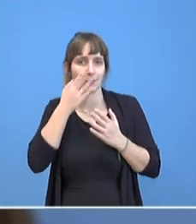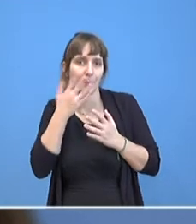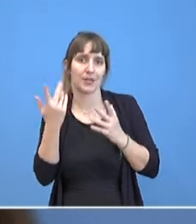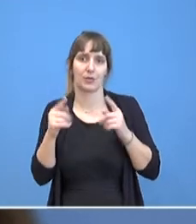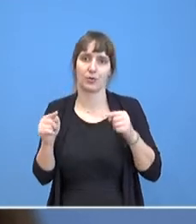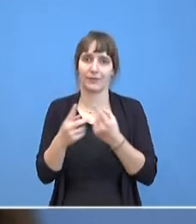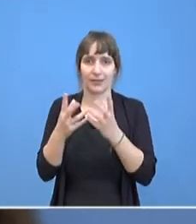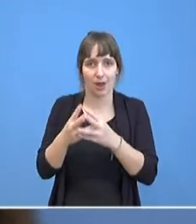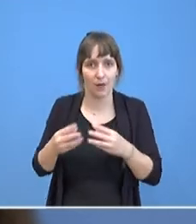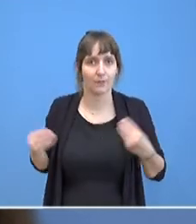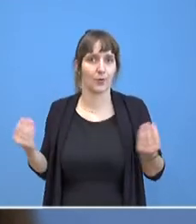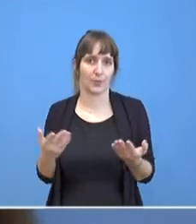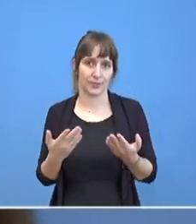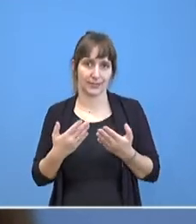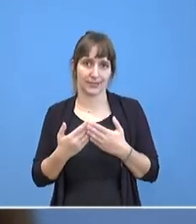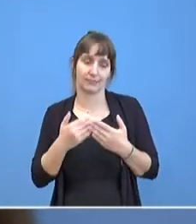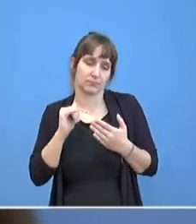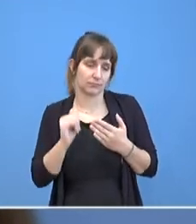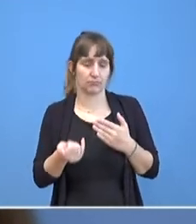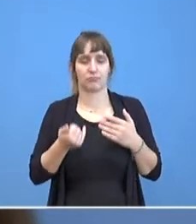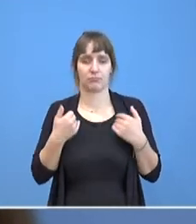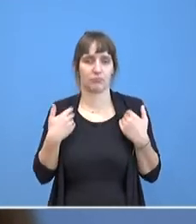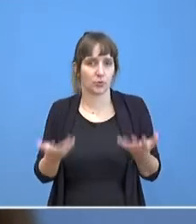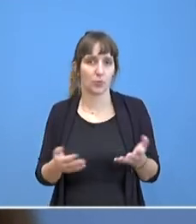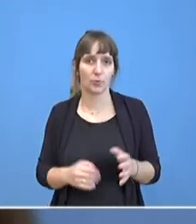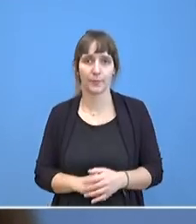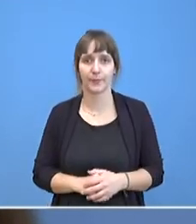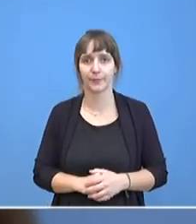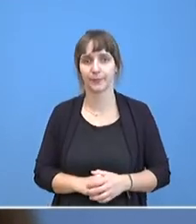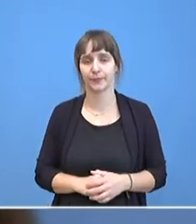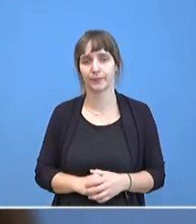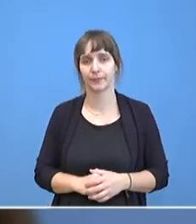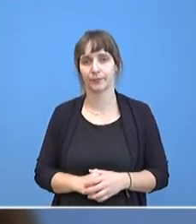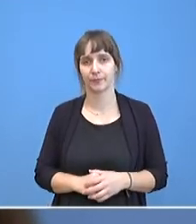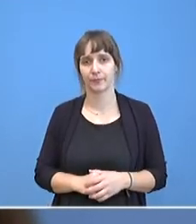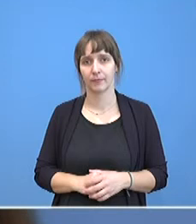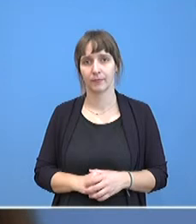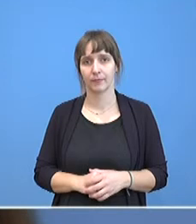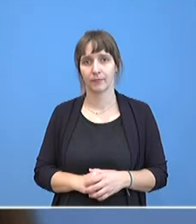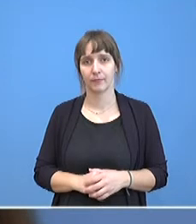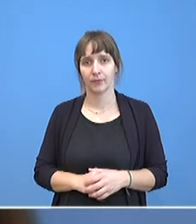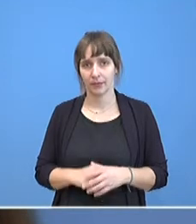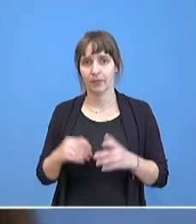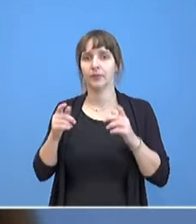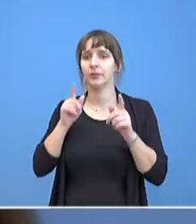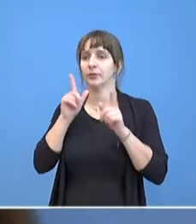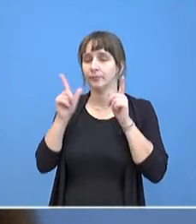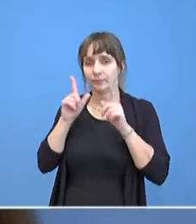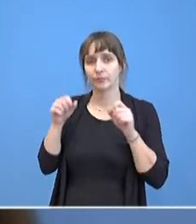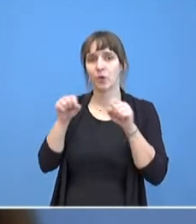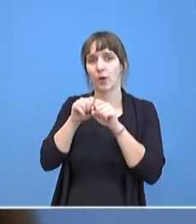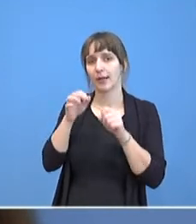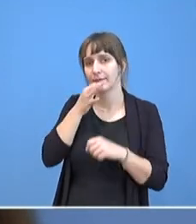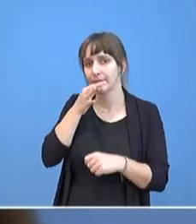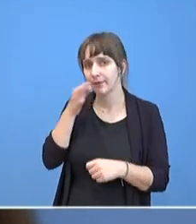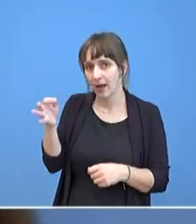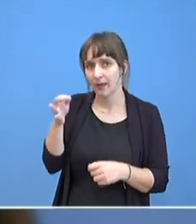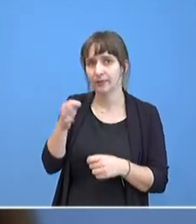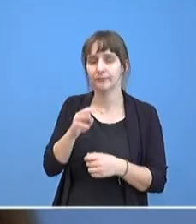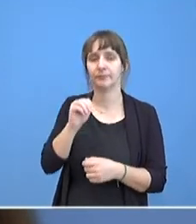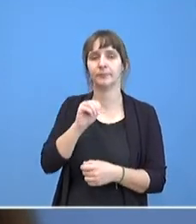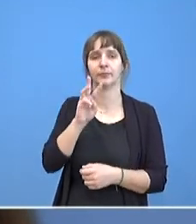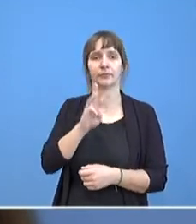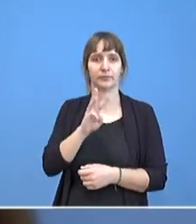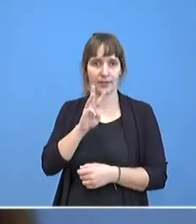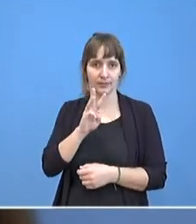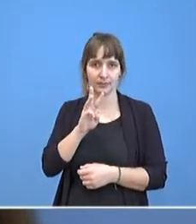sie bilden auch eine der Grundlagen bei der Lösung dieses Konfliktes. Eine Online-Frage von Markus Balser und Constanze von